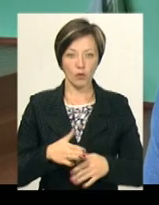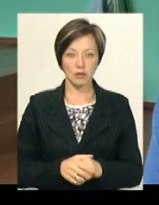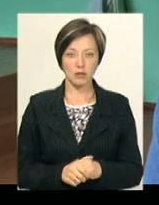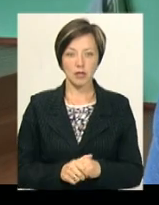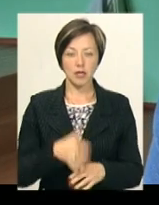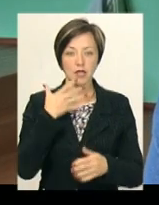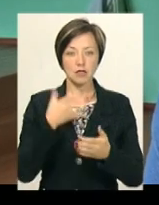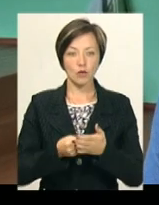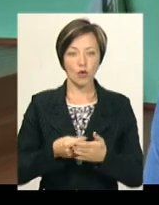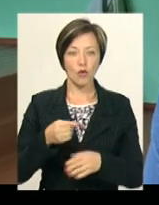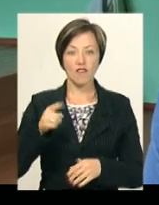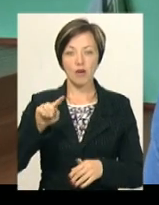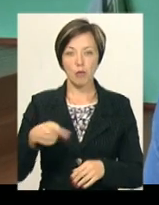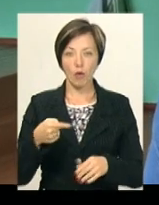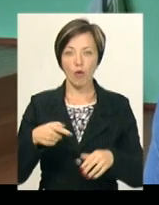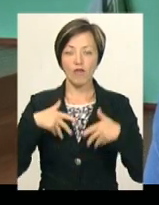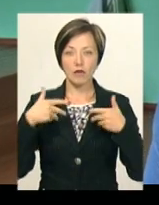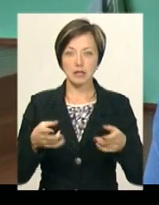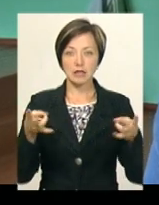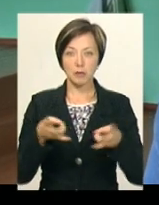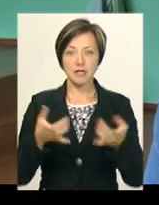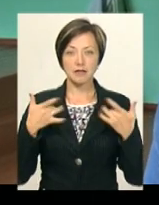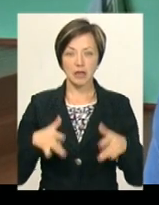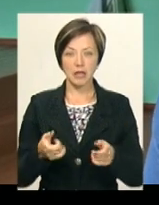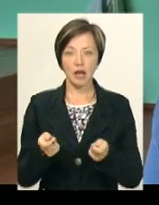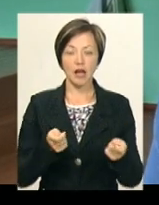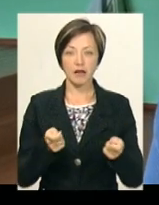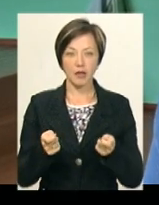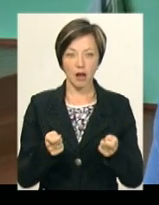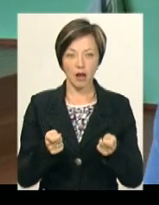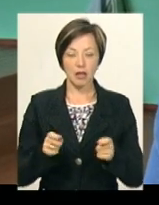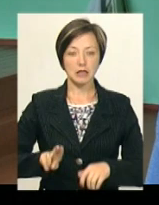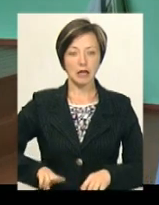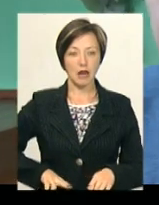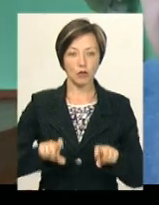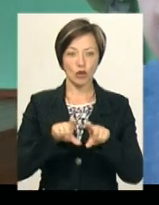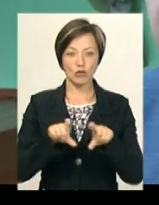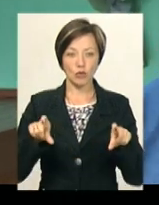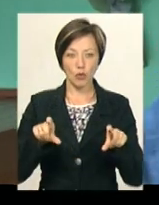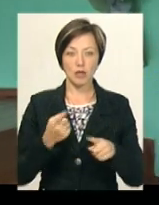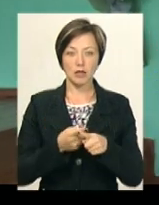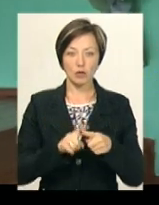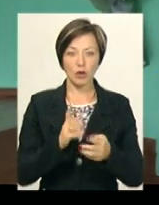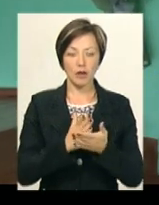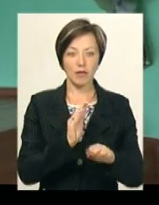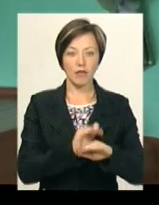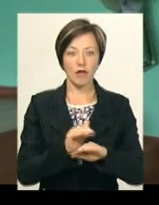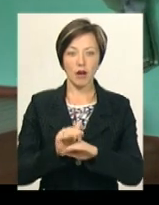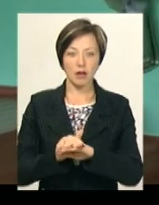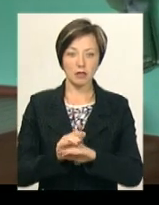Свою вимогу висказати. Нам потрібно замінити керівника, тобто директора школи. На то є факти, що